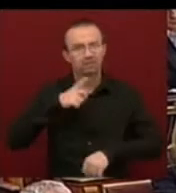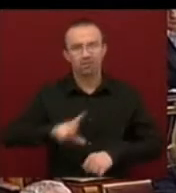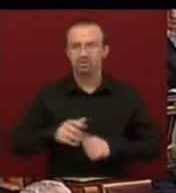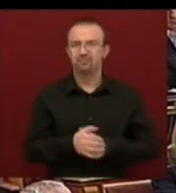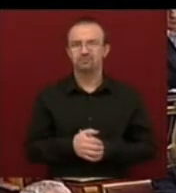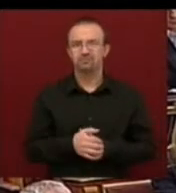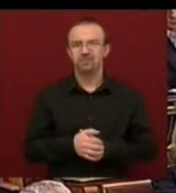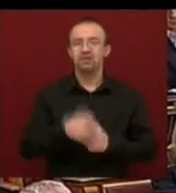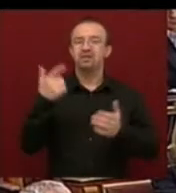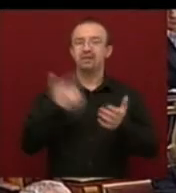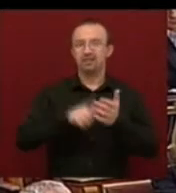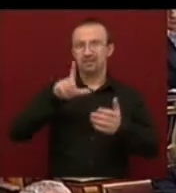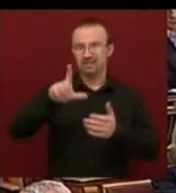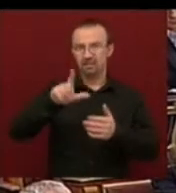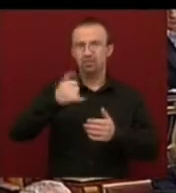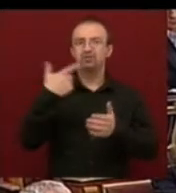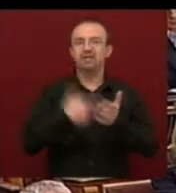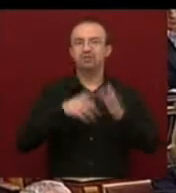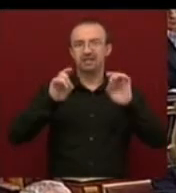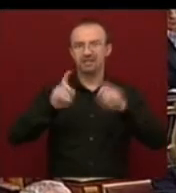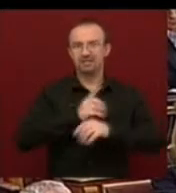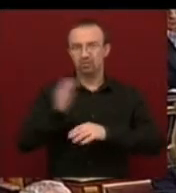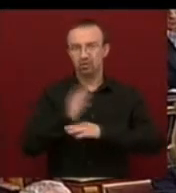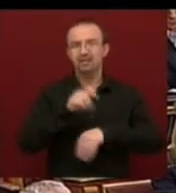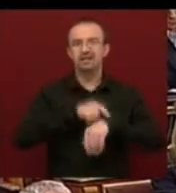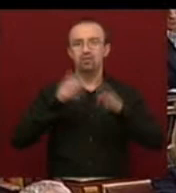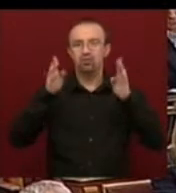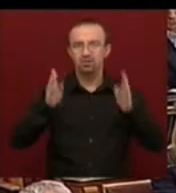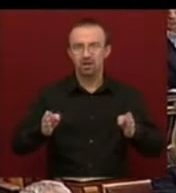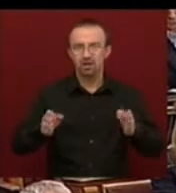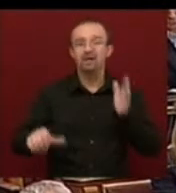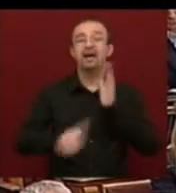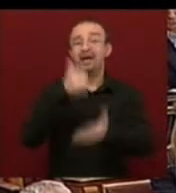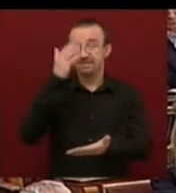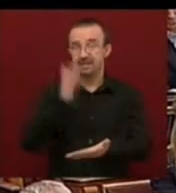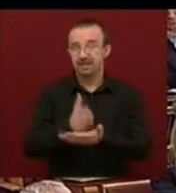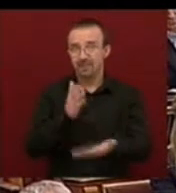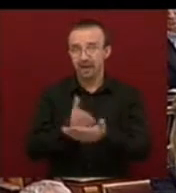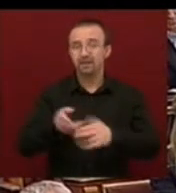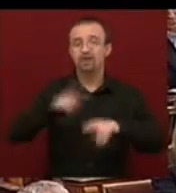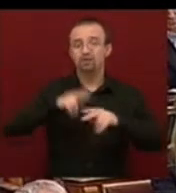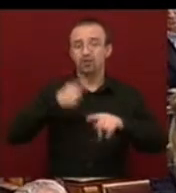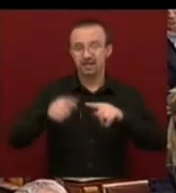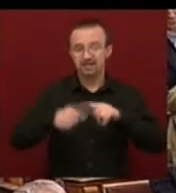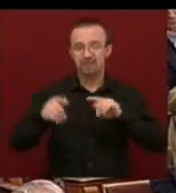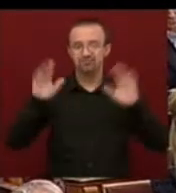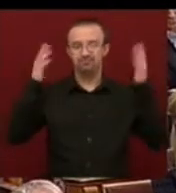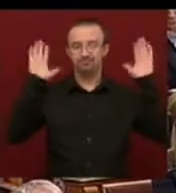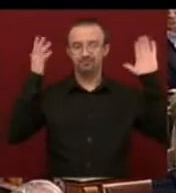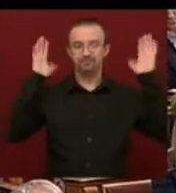A 2002 és 2010 közötti időszakban egyszer már több részletben ugyan,